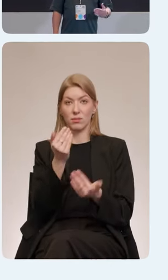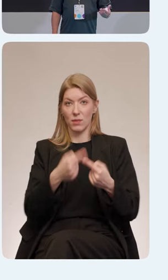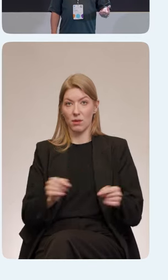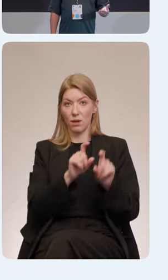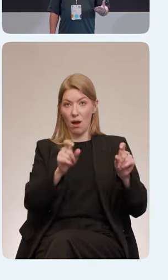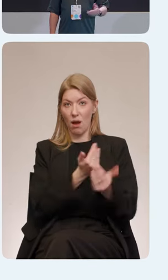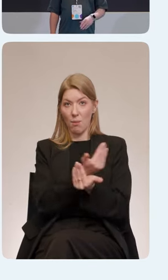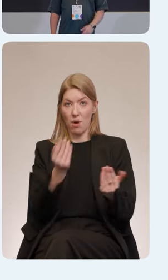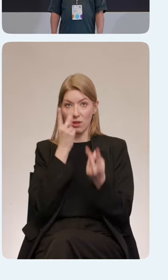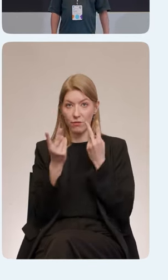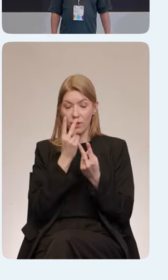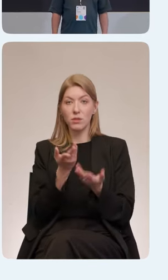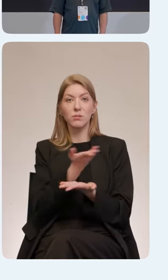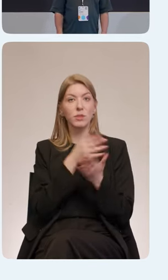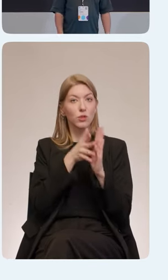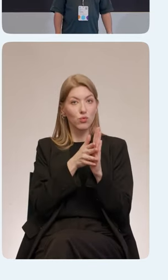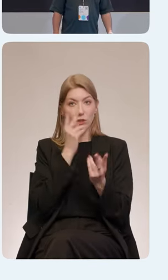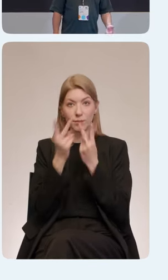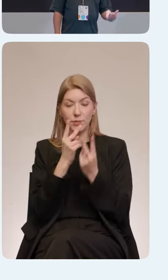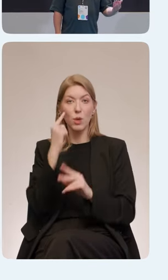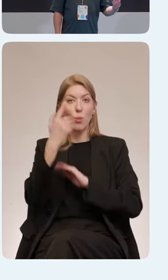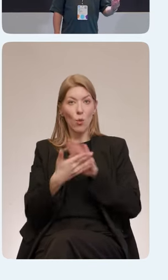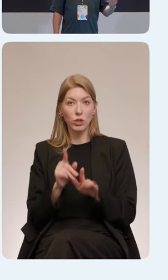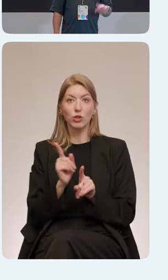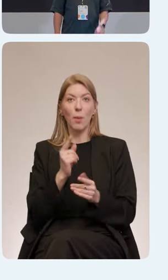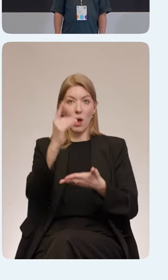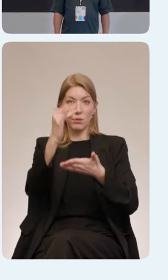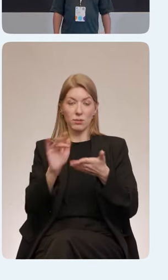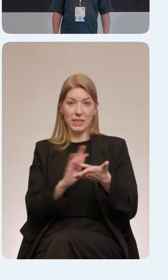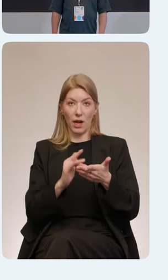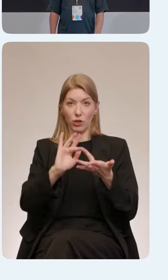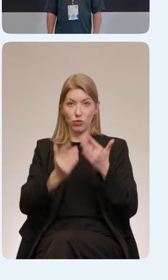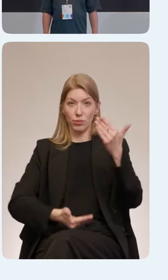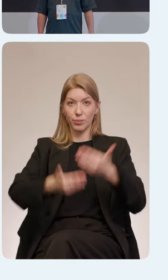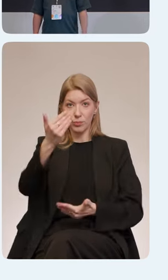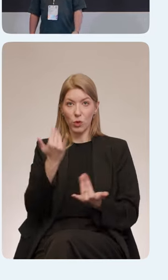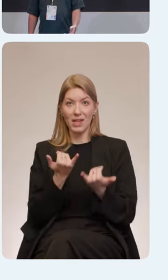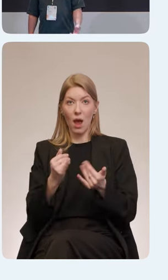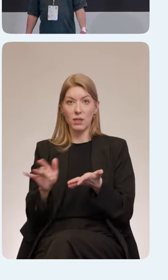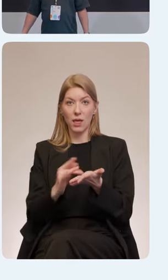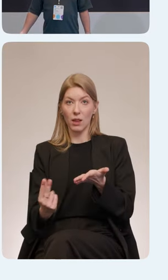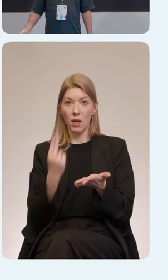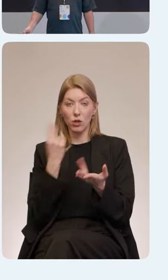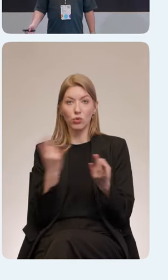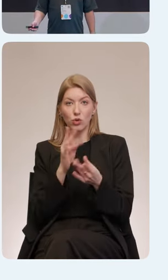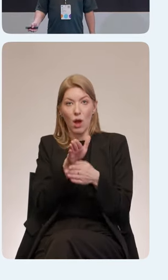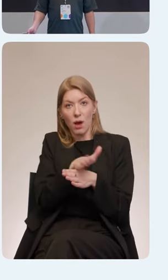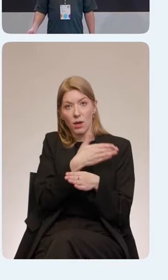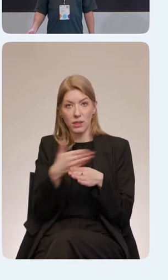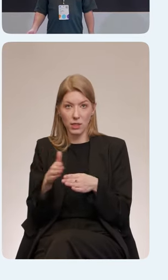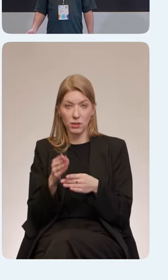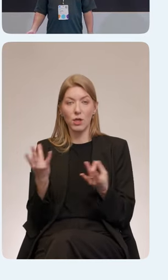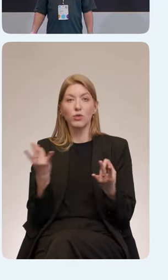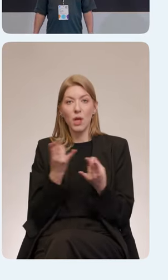мы поняли, что нужно для того, чтобы разметить страницу для скринридера. То есть, это, во-первых, добавить подписи, описание